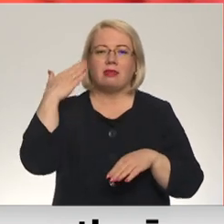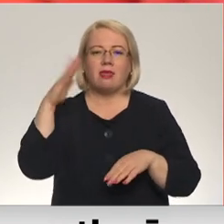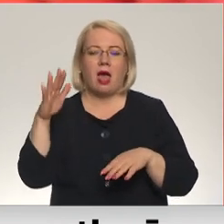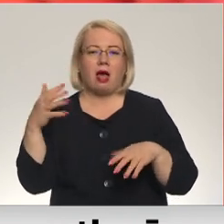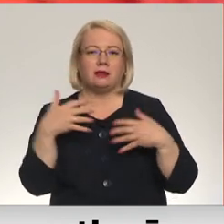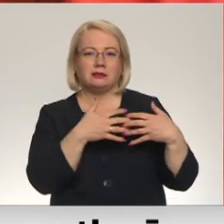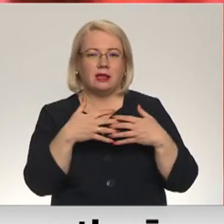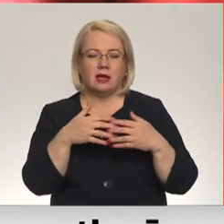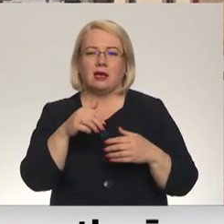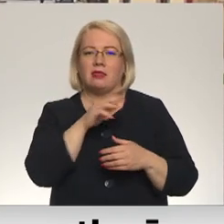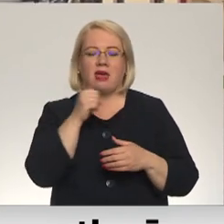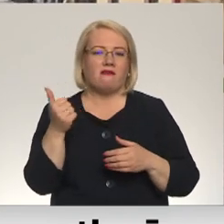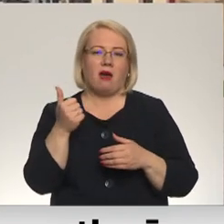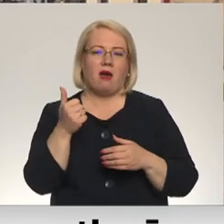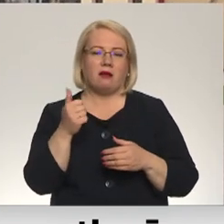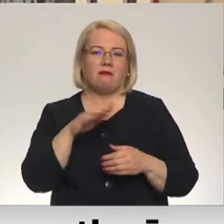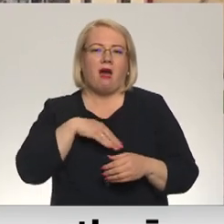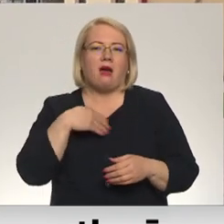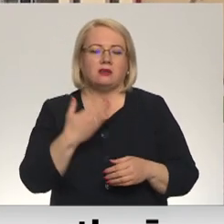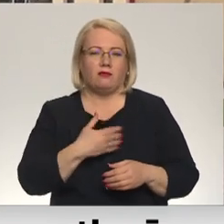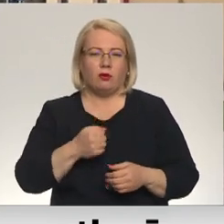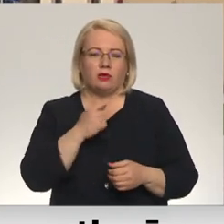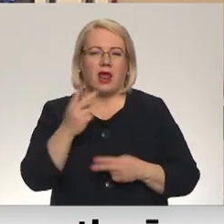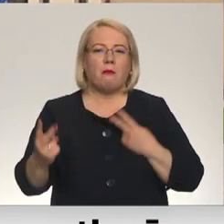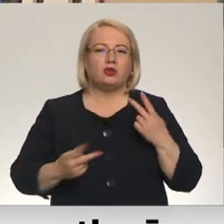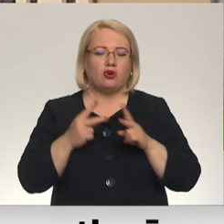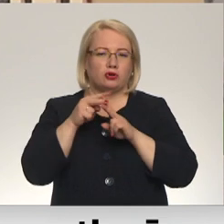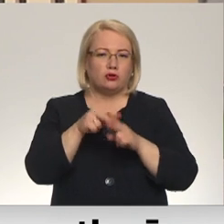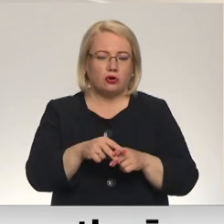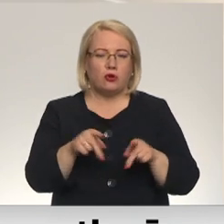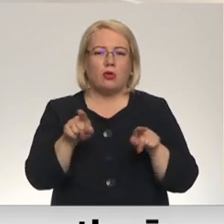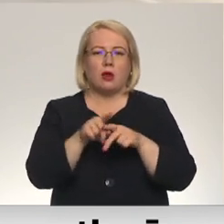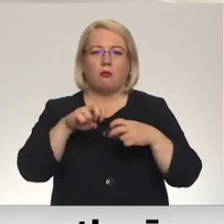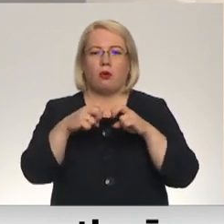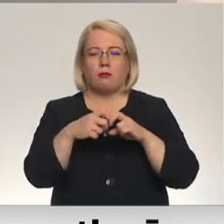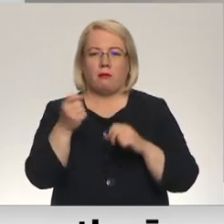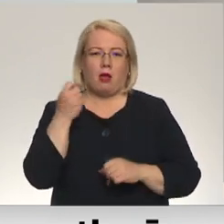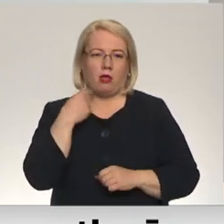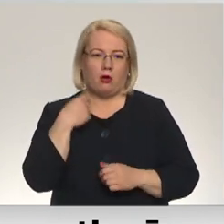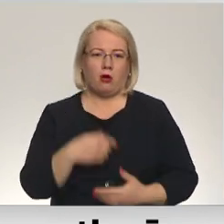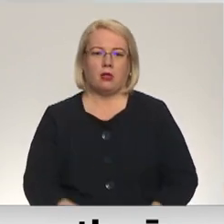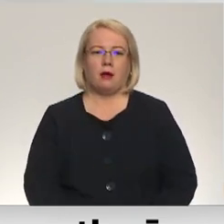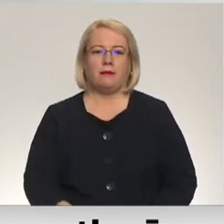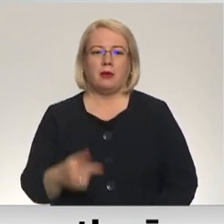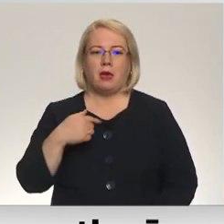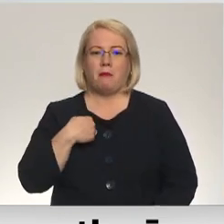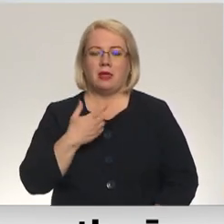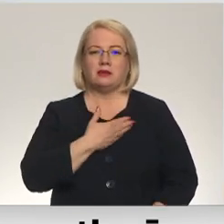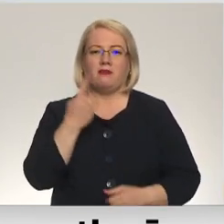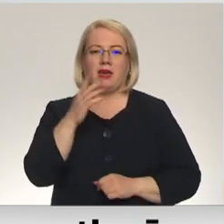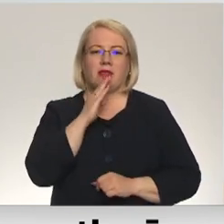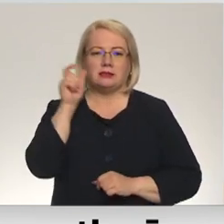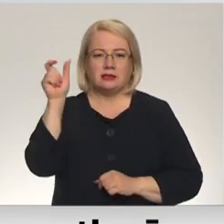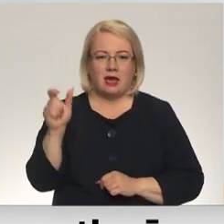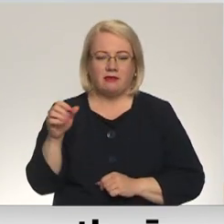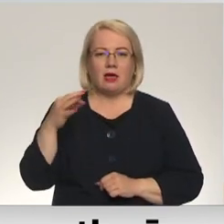nespēja tikt galā ar emocionālo slogu un parādā sacvišķos gadījumos arī problēmas ar alkoholu. Pēc manas dzīvo vienas īvietas, viņai dēls karo